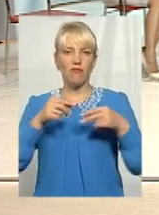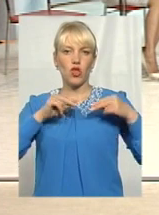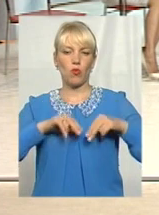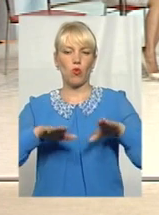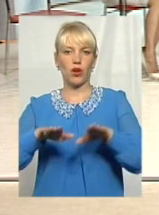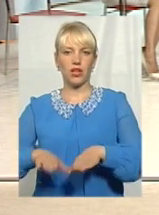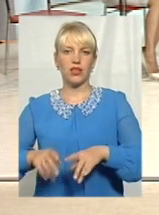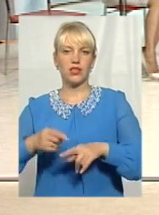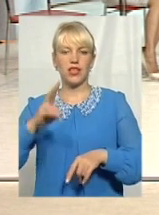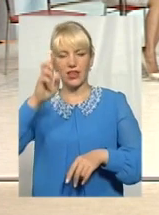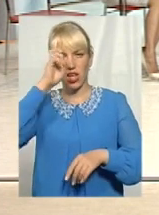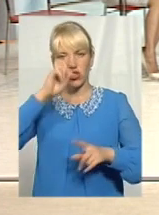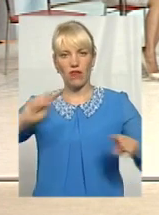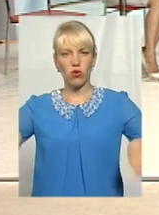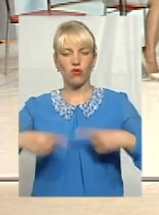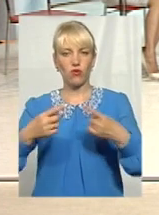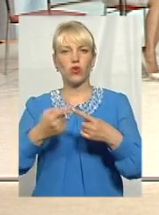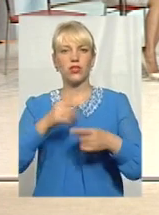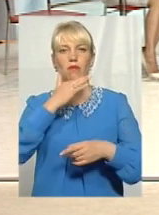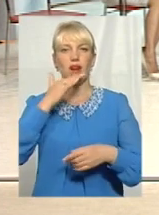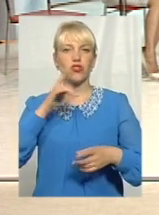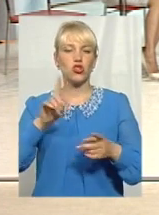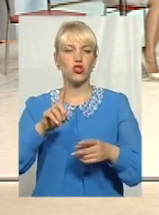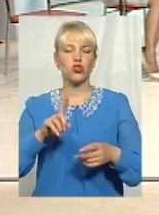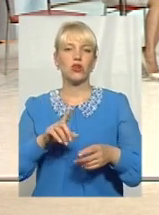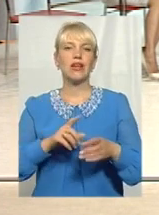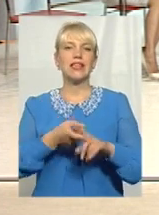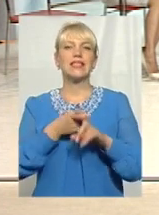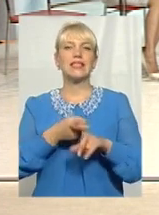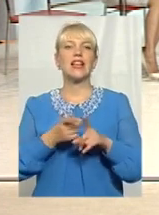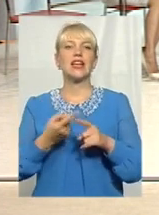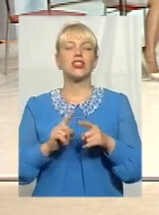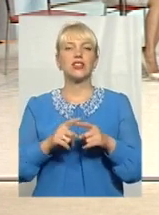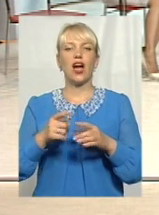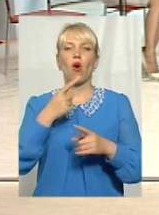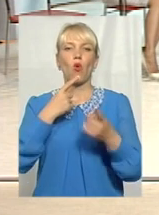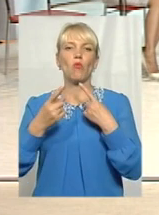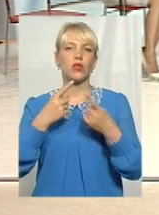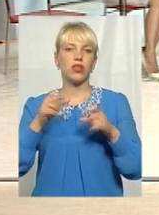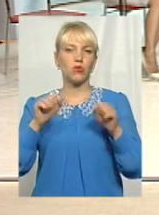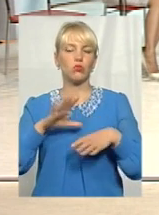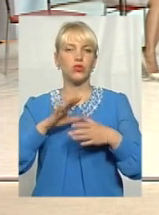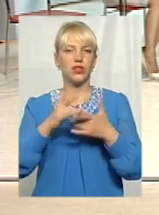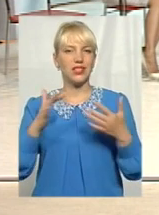що державотворець, від нього багато чого залежить. І тому дійсно ця комунікація може бути різною і не завжди позитивною. Комусь